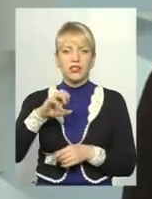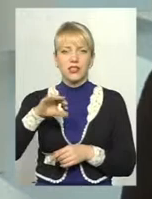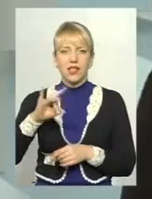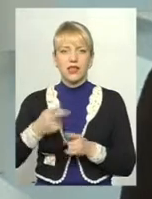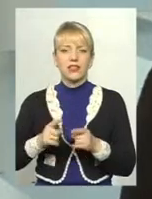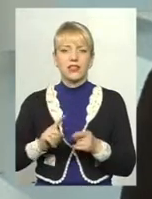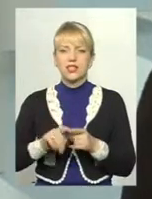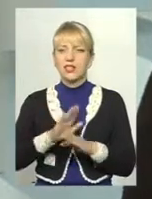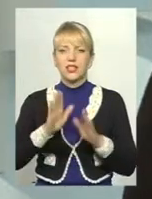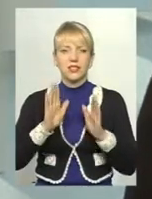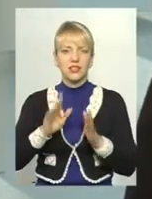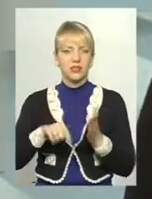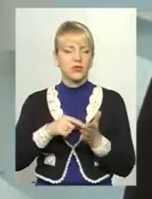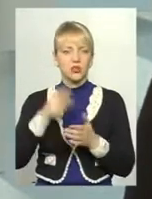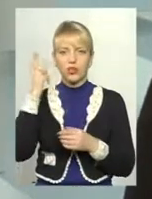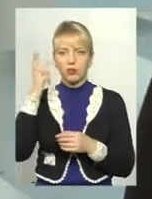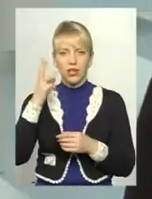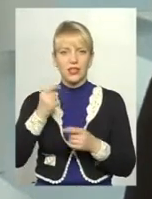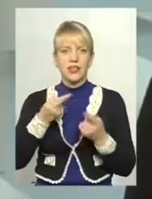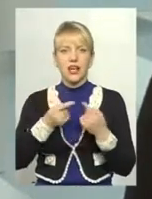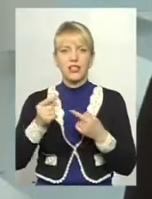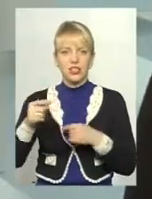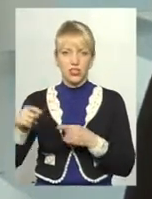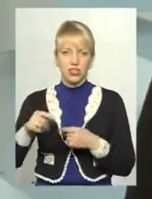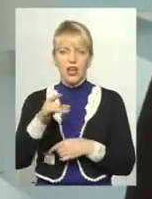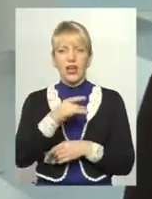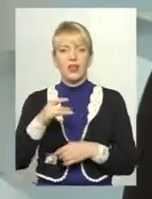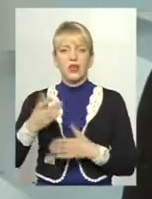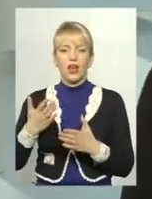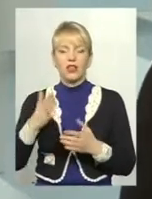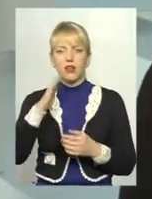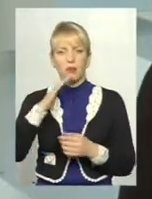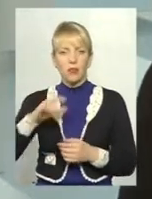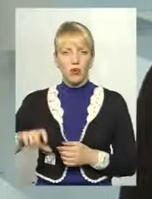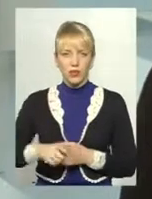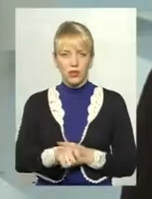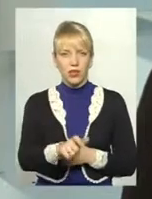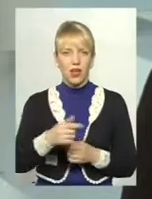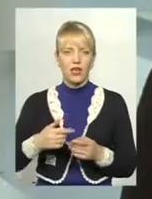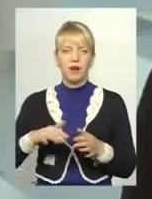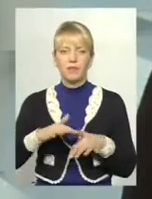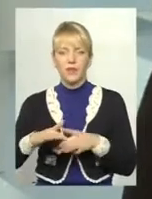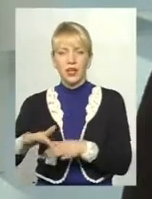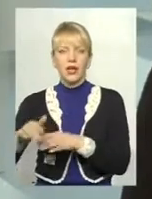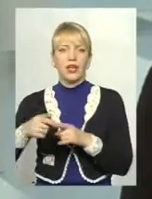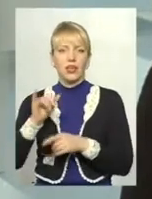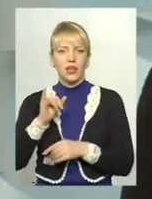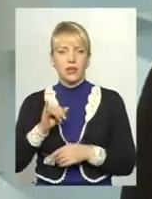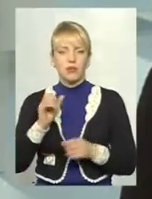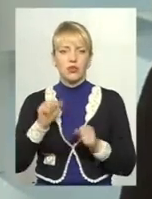протікає. Була ідея ще в 2015 році створити таку